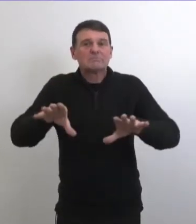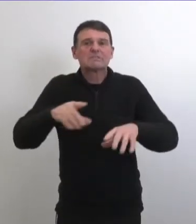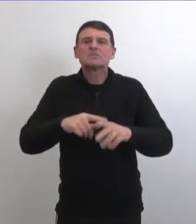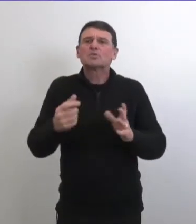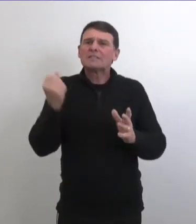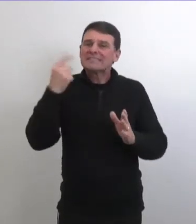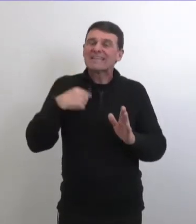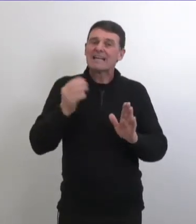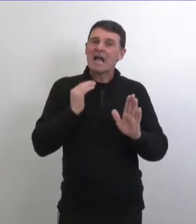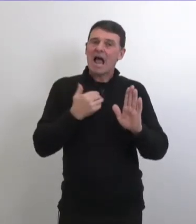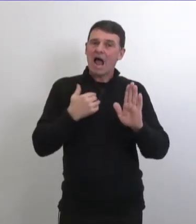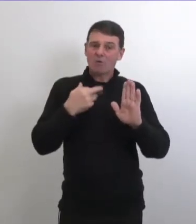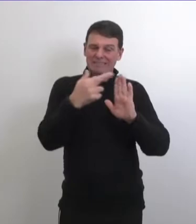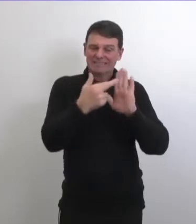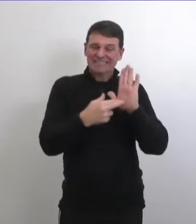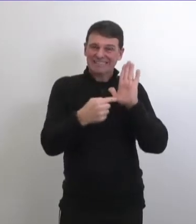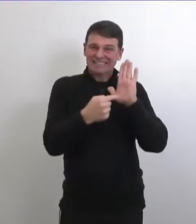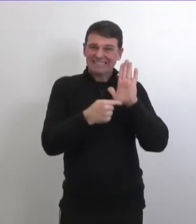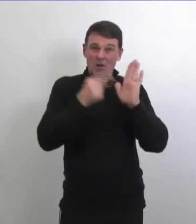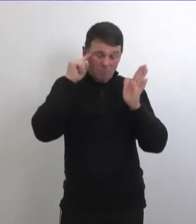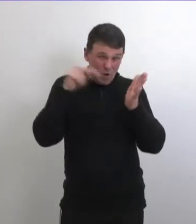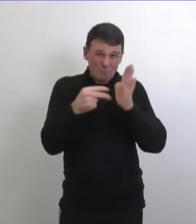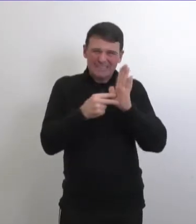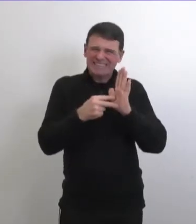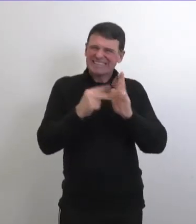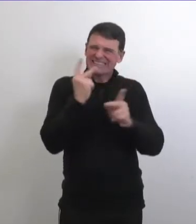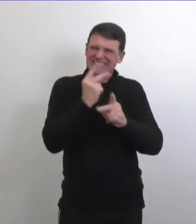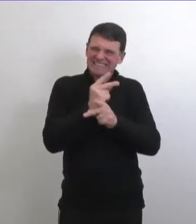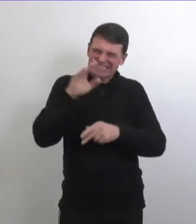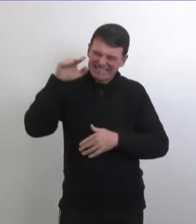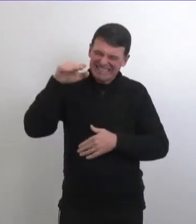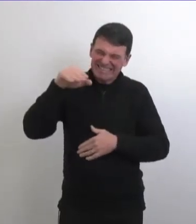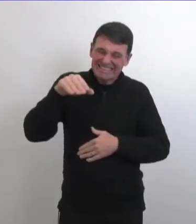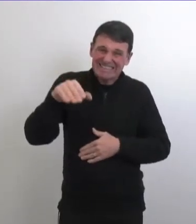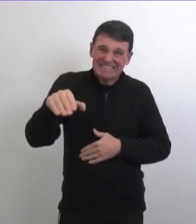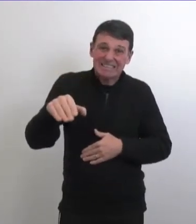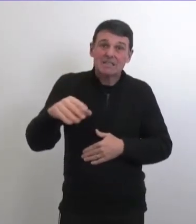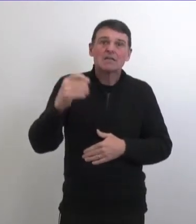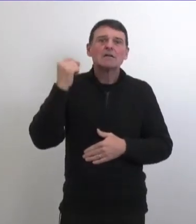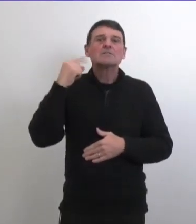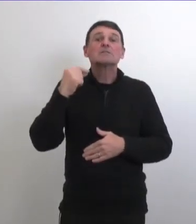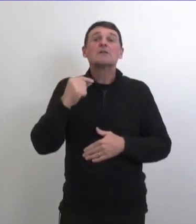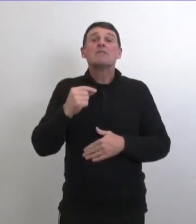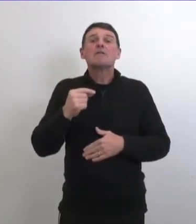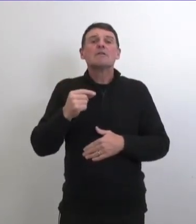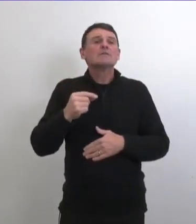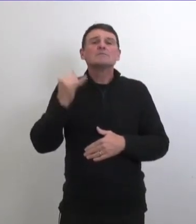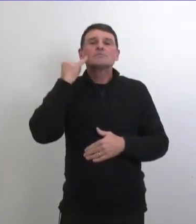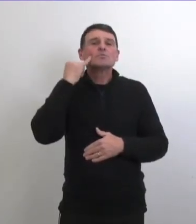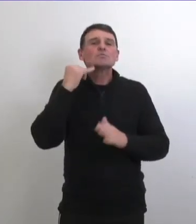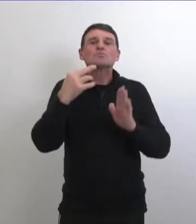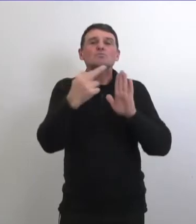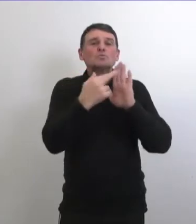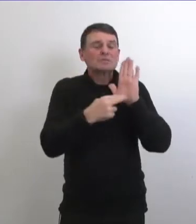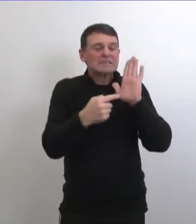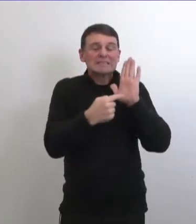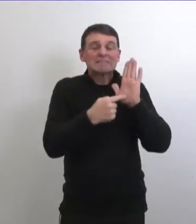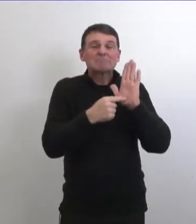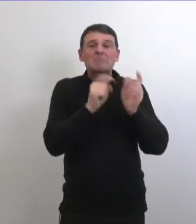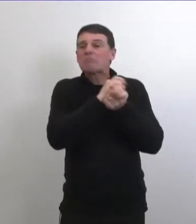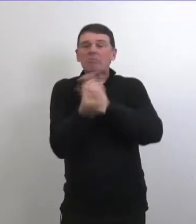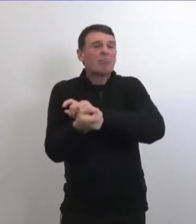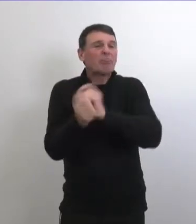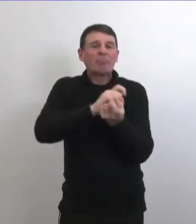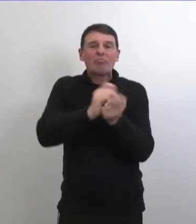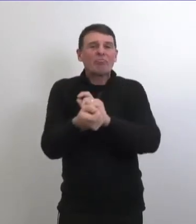alors les interdictions de voyage ça peut aider à éviter la propagation des fois c'est difficile